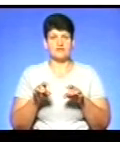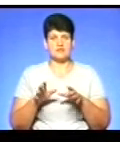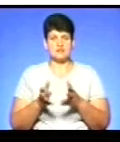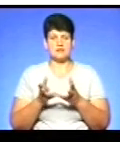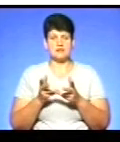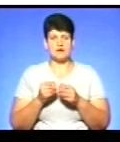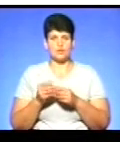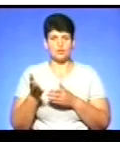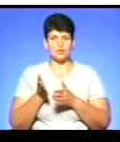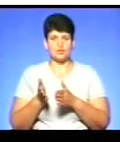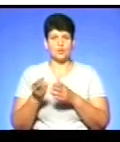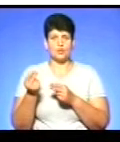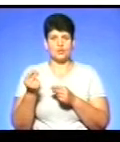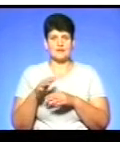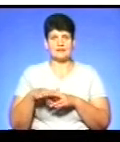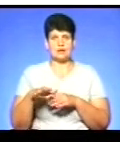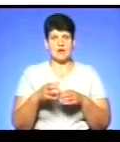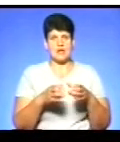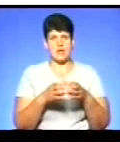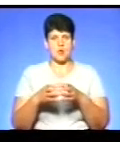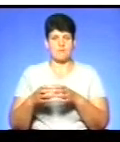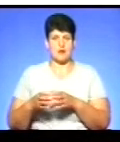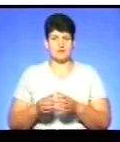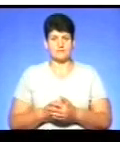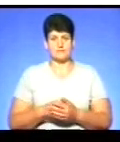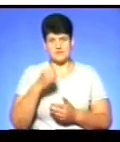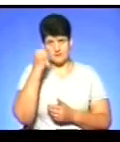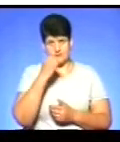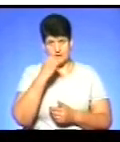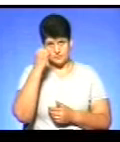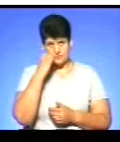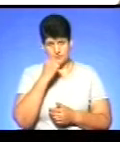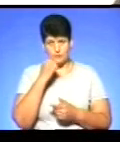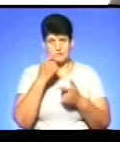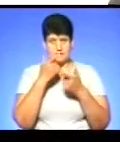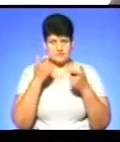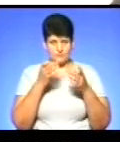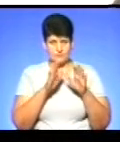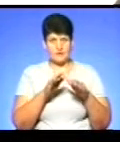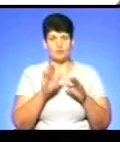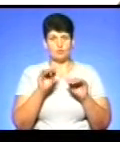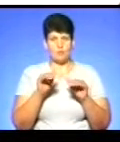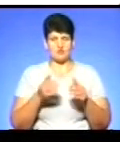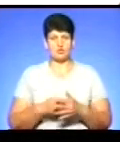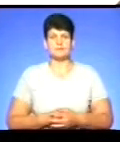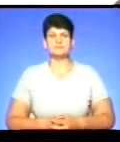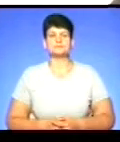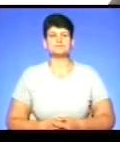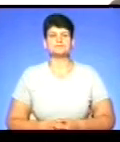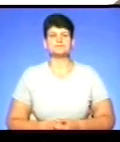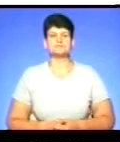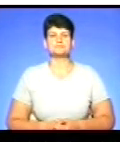коштів територіальної громади. Дякую. Дякую вам дуже за інформацію. До побачення. Добачення.